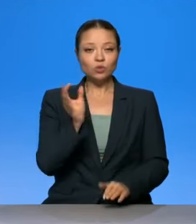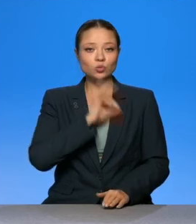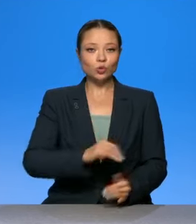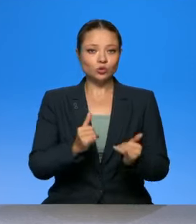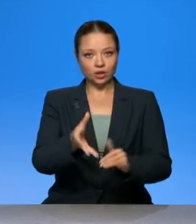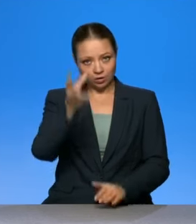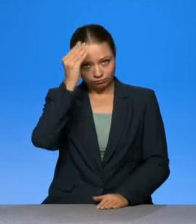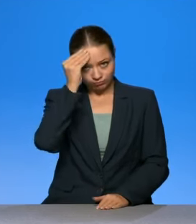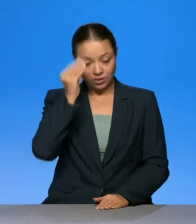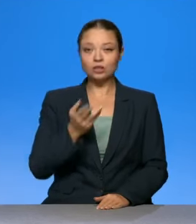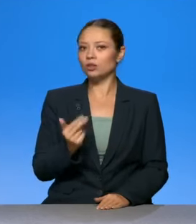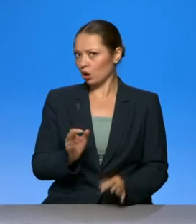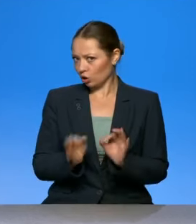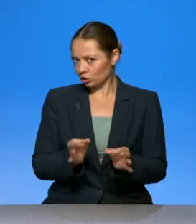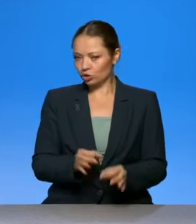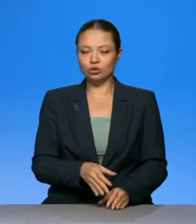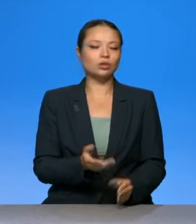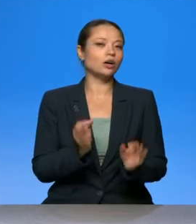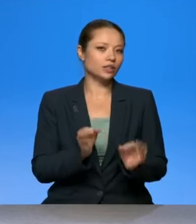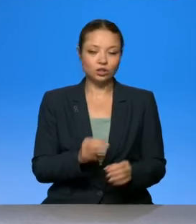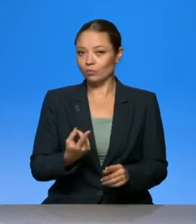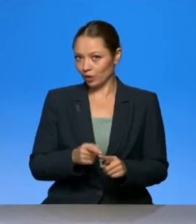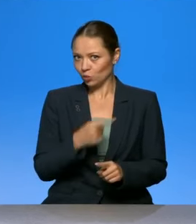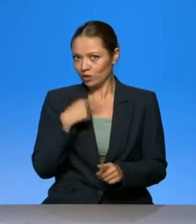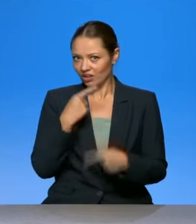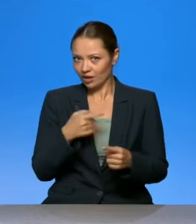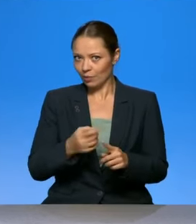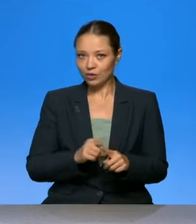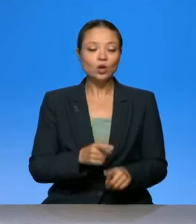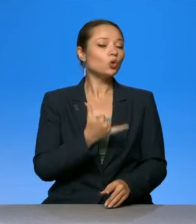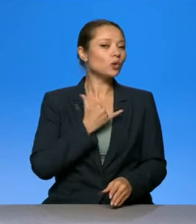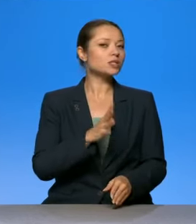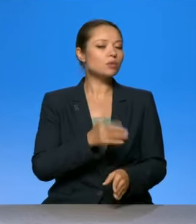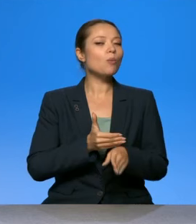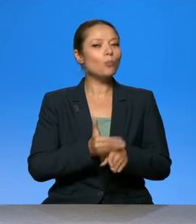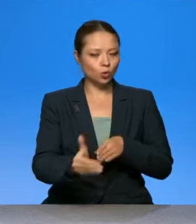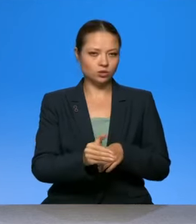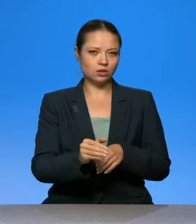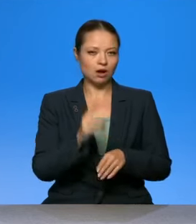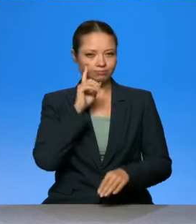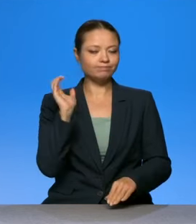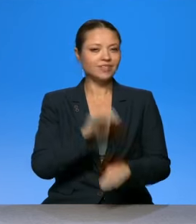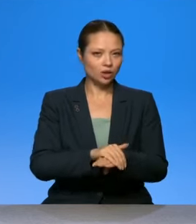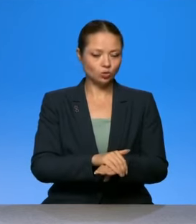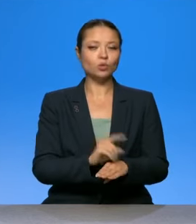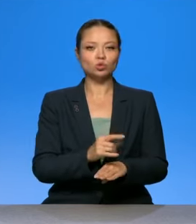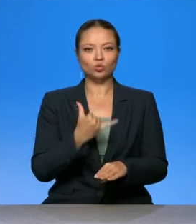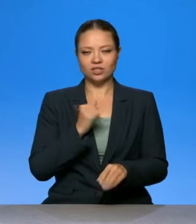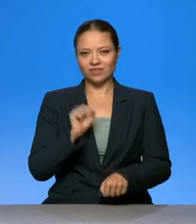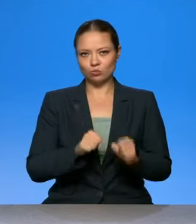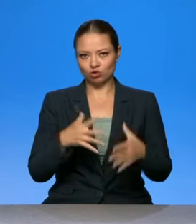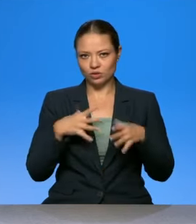само собой? самой. Поэтому мы про них и поздняя диагностика, потому что не было средств. Научились, как диагностировать. У нас